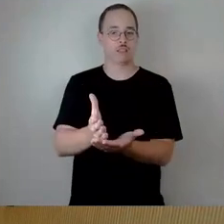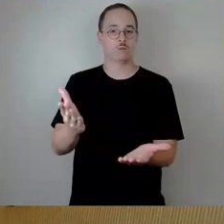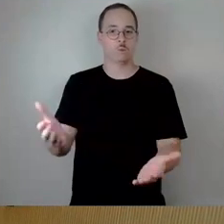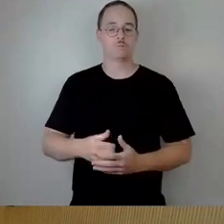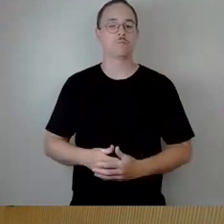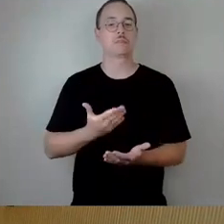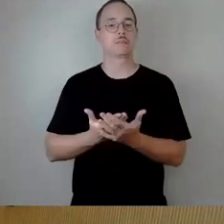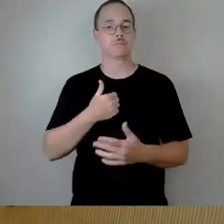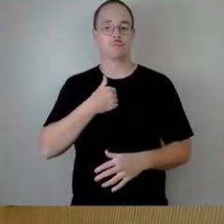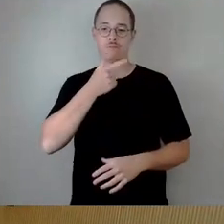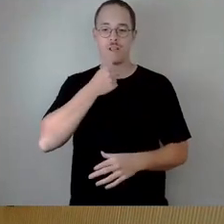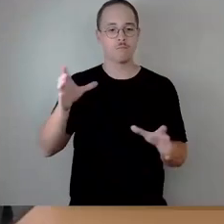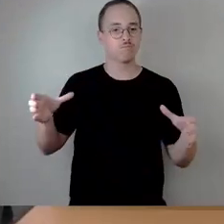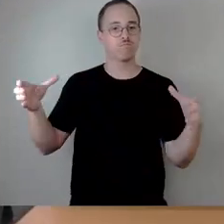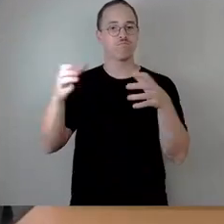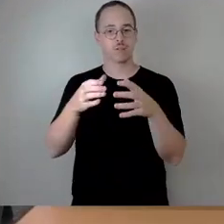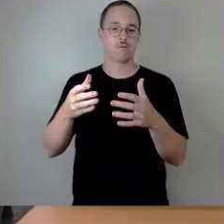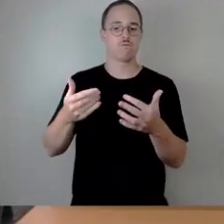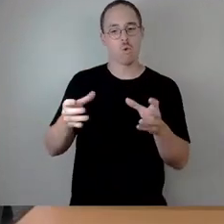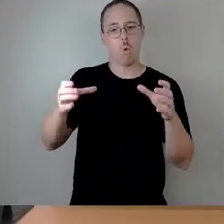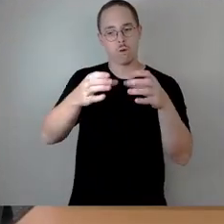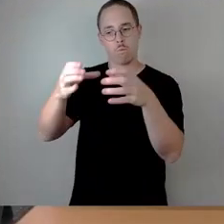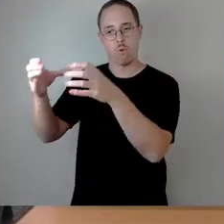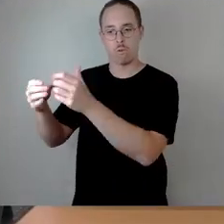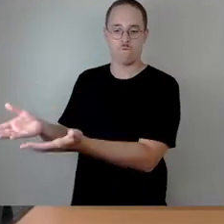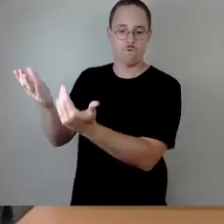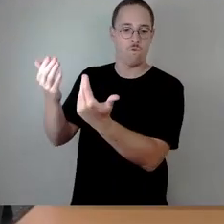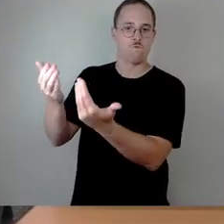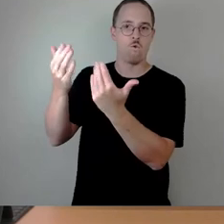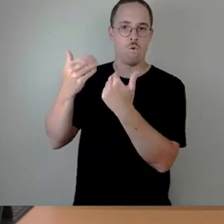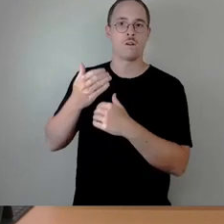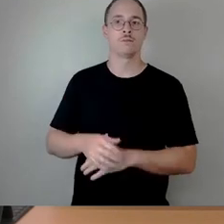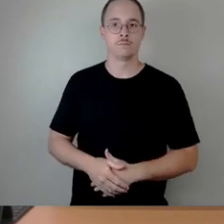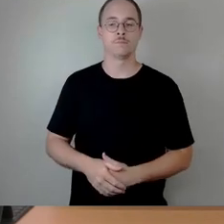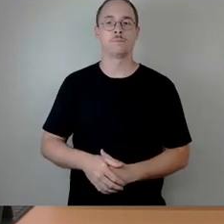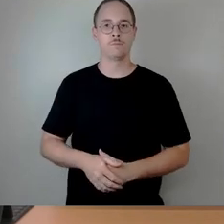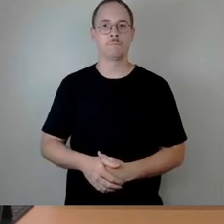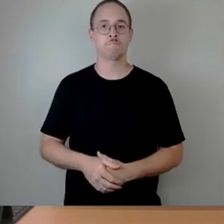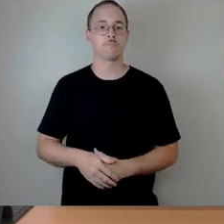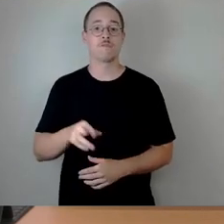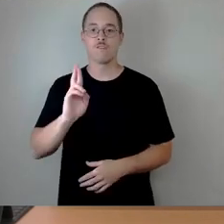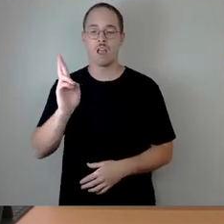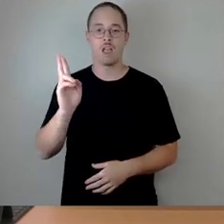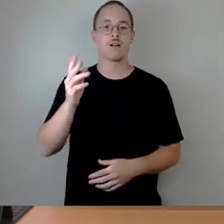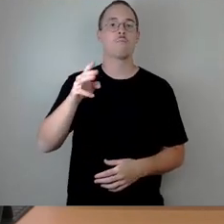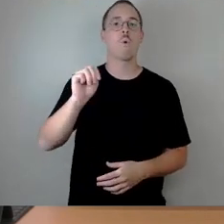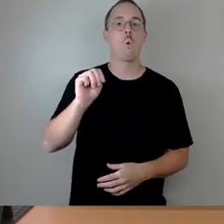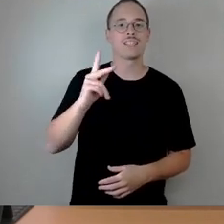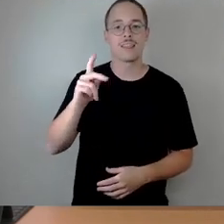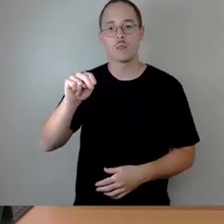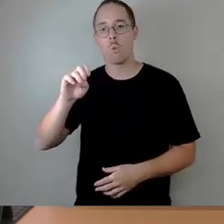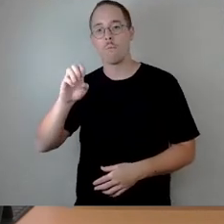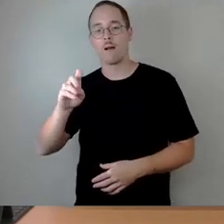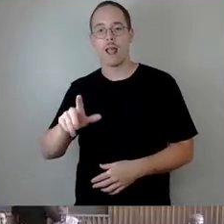kollektiv nach vorne bitten und würde dann die Verpflichtung vornehmen. Die Herren Moritz Knobel, Robert Reschke